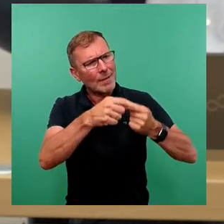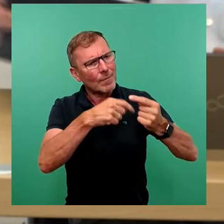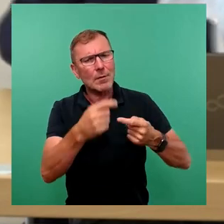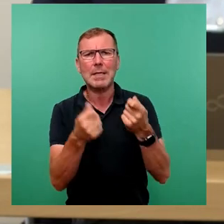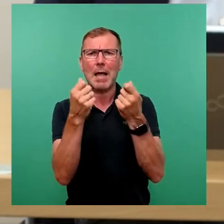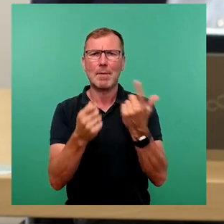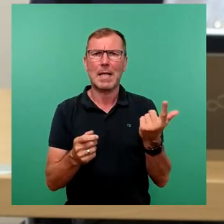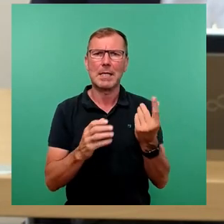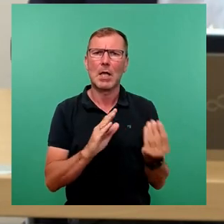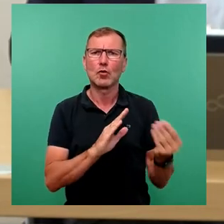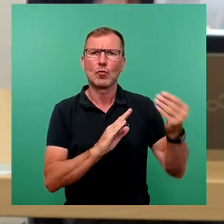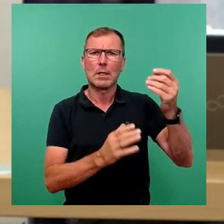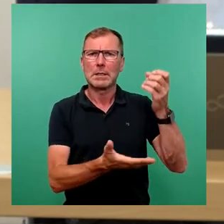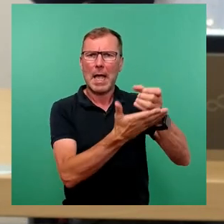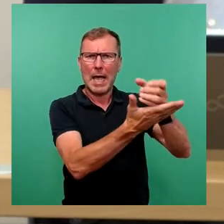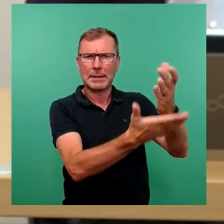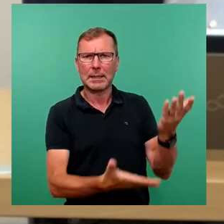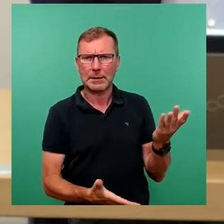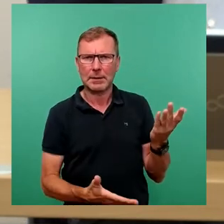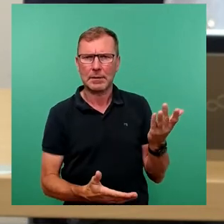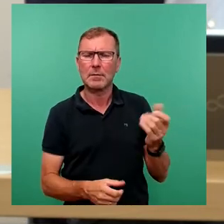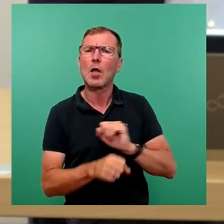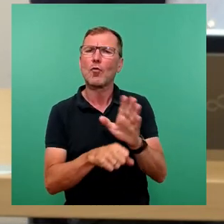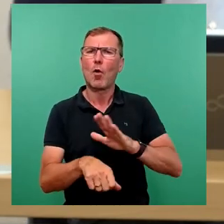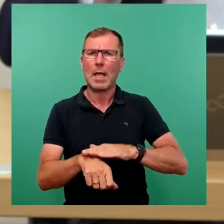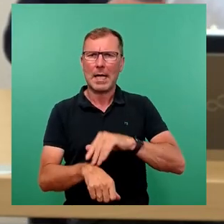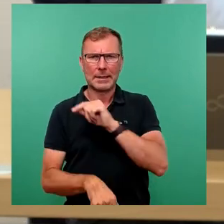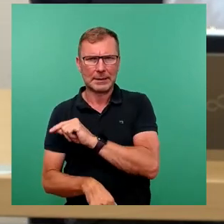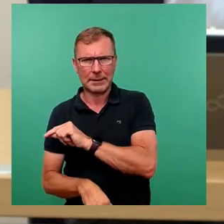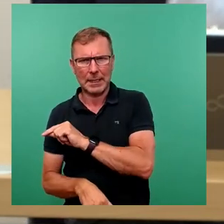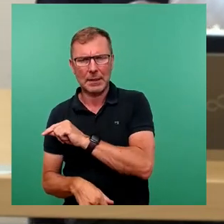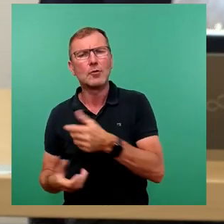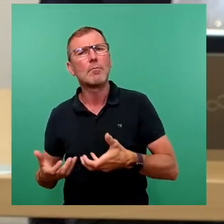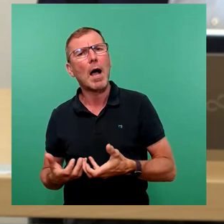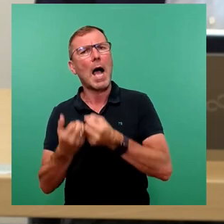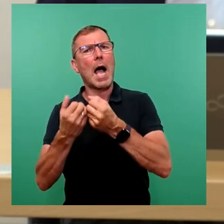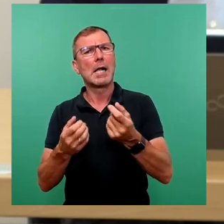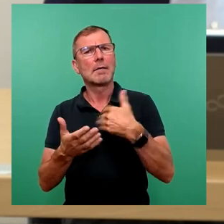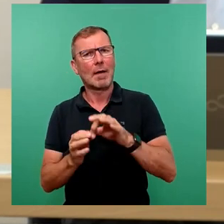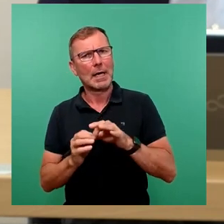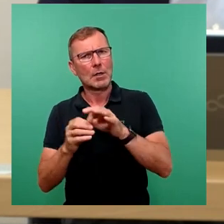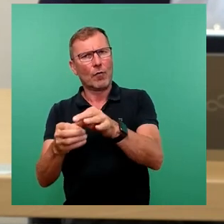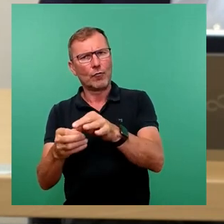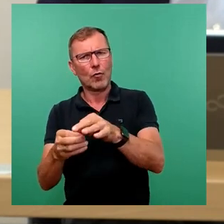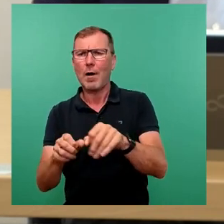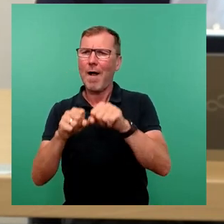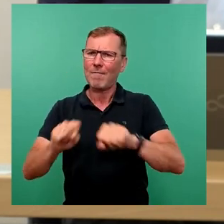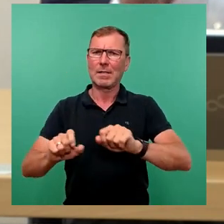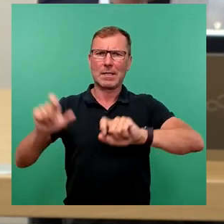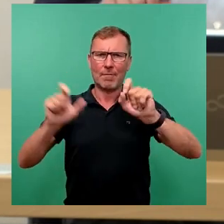die wir zusätzlich eingesetzt haben in Corona-Zeiten zum Erhalt und zur Fortführung von Festen und